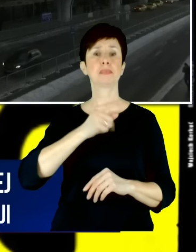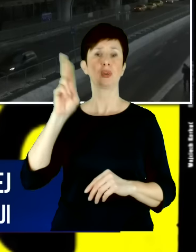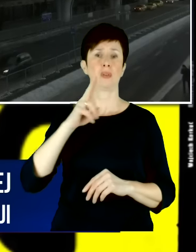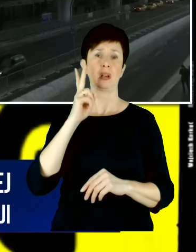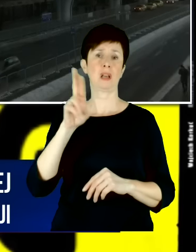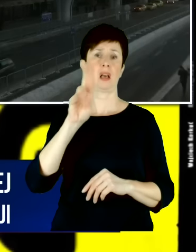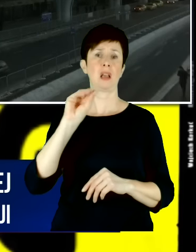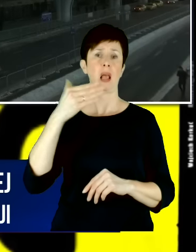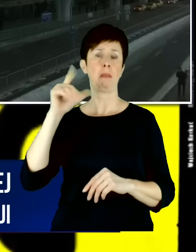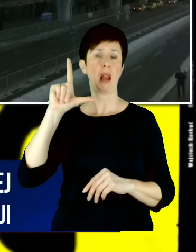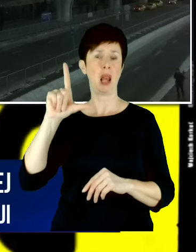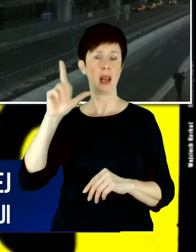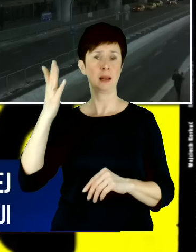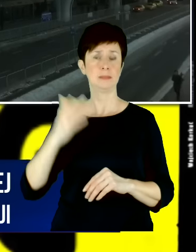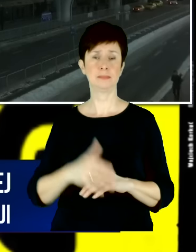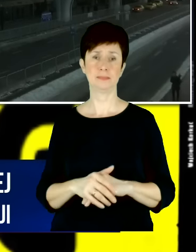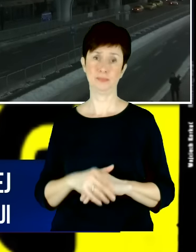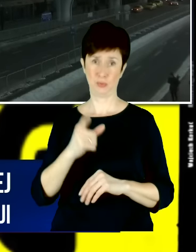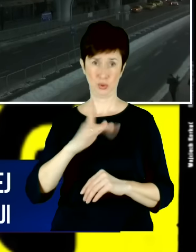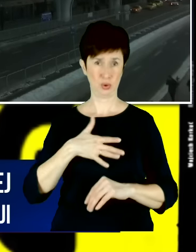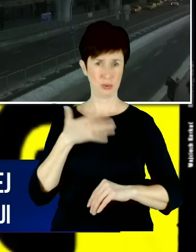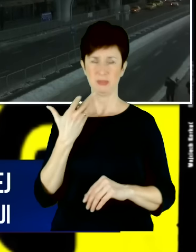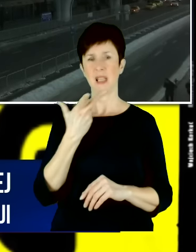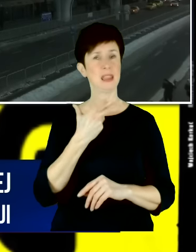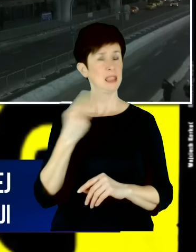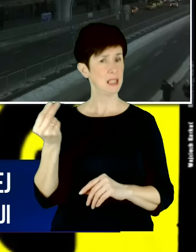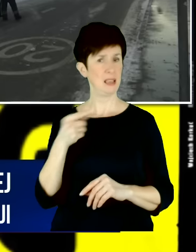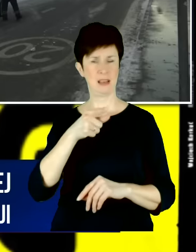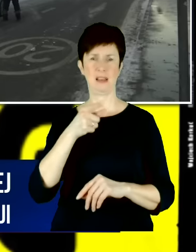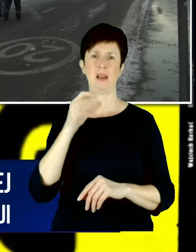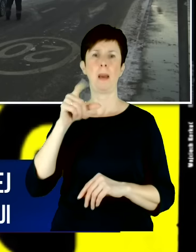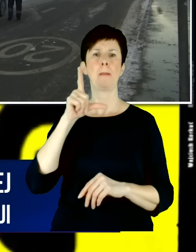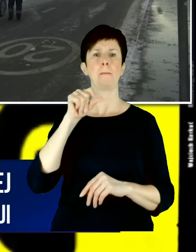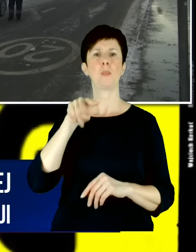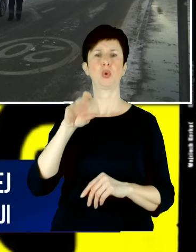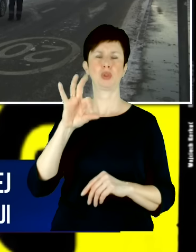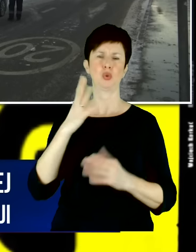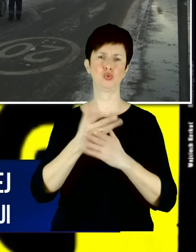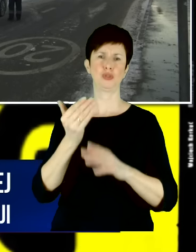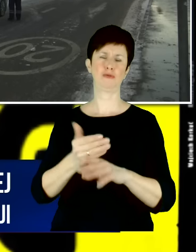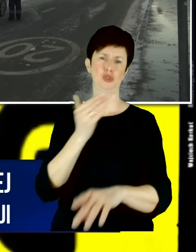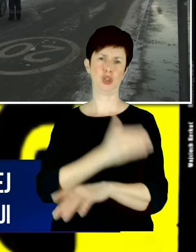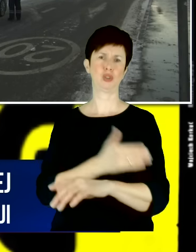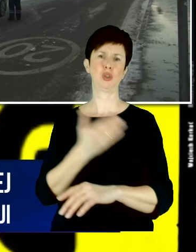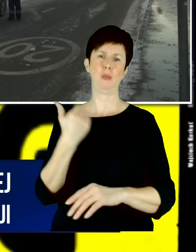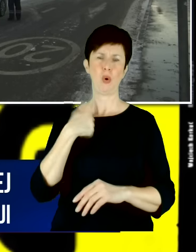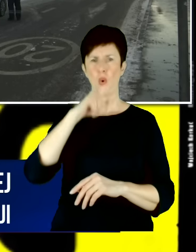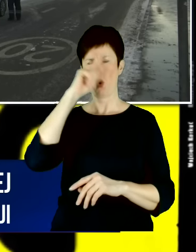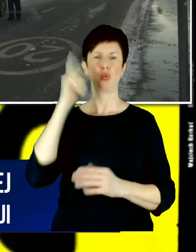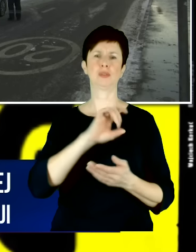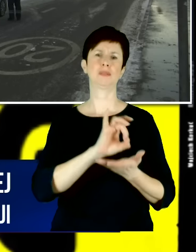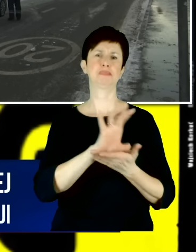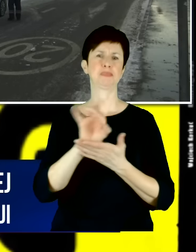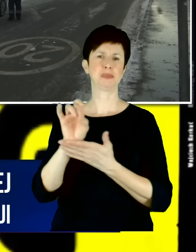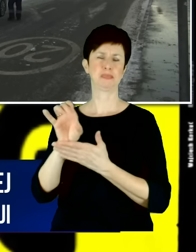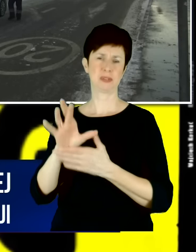powinno dziwić, że przecież tą metodą Władimir Putin pozbywał się już wcześniej ludzi, pozbywał się osób, które uznał za